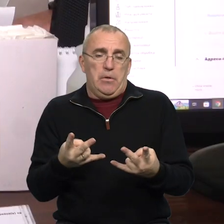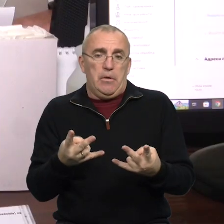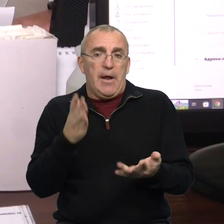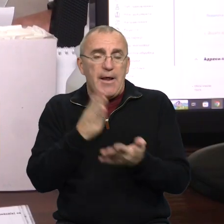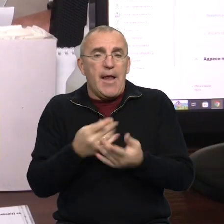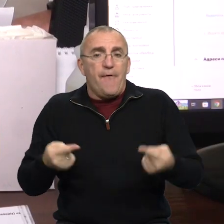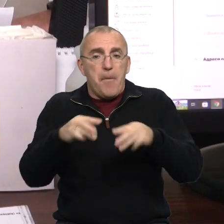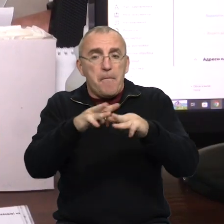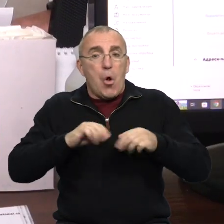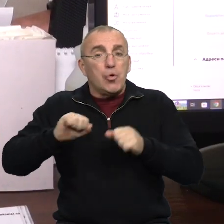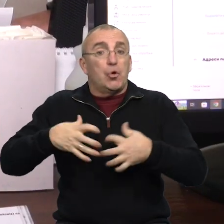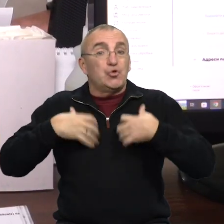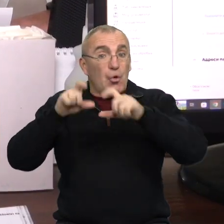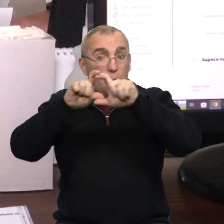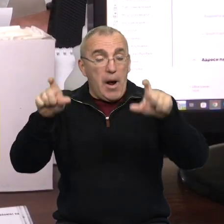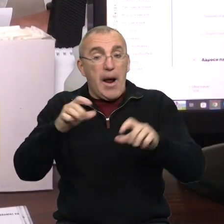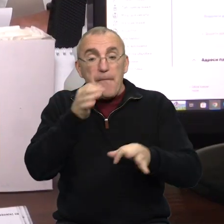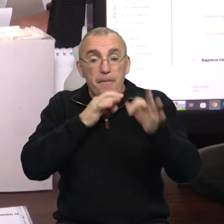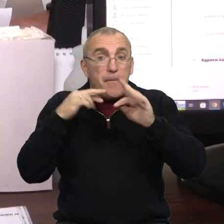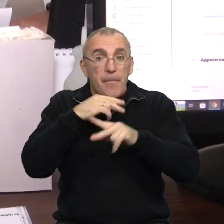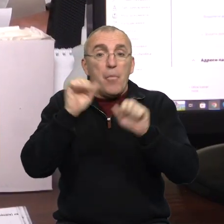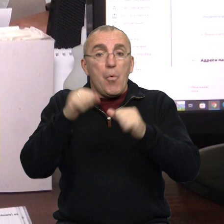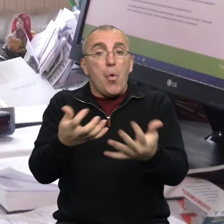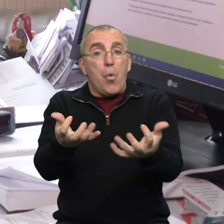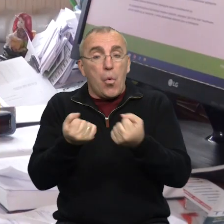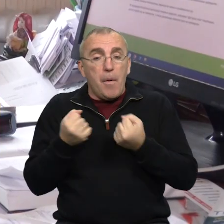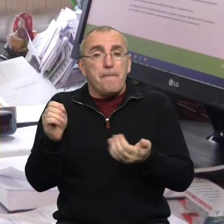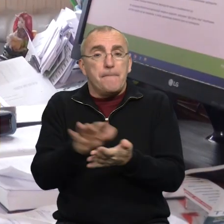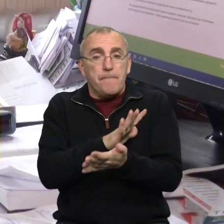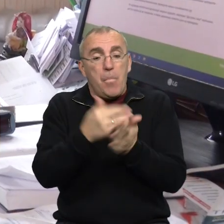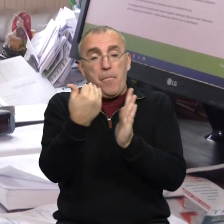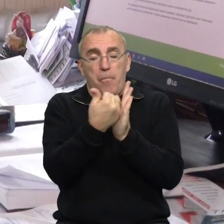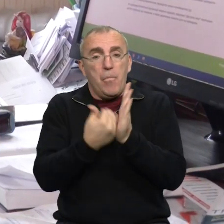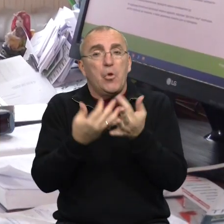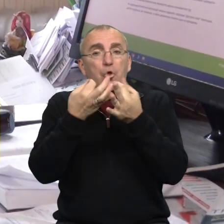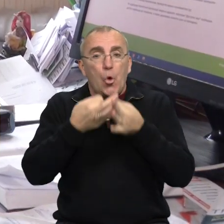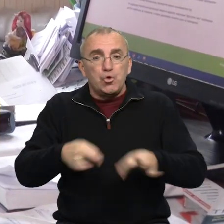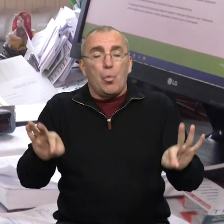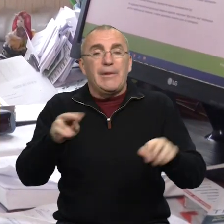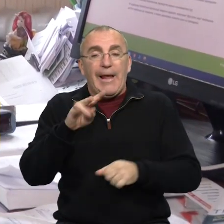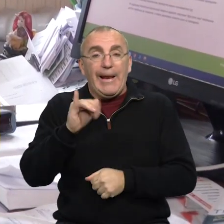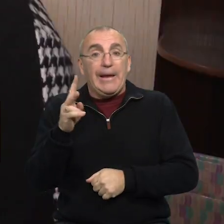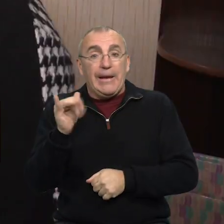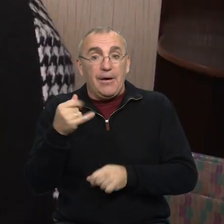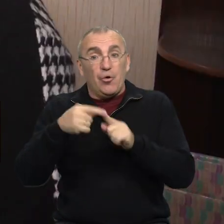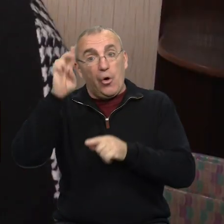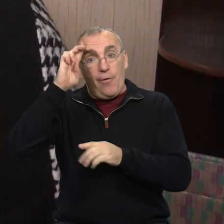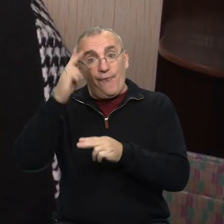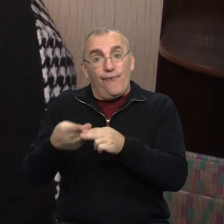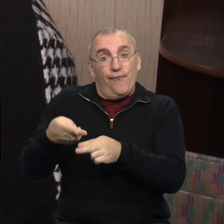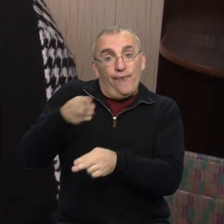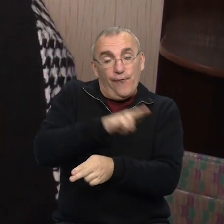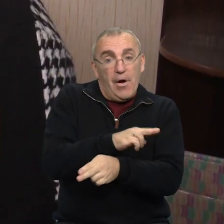Каже, є визначені Міністерством охорони здоров'я препарати, які люди можуть отримати безкоштовно за програмою «Доступні ліки». Це коли держава